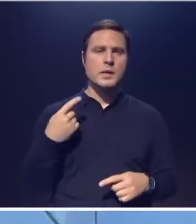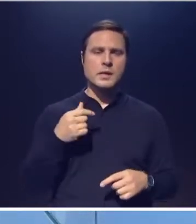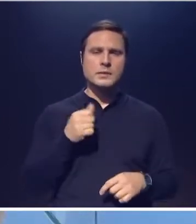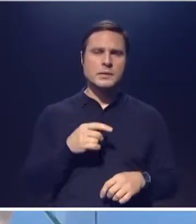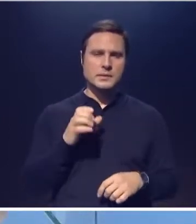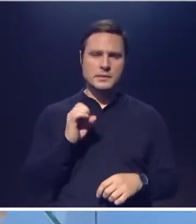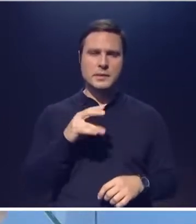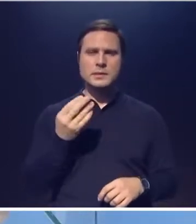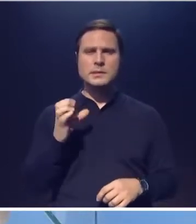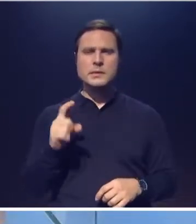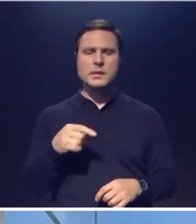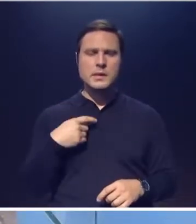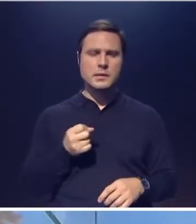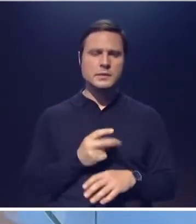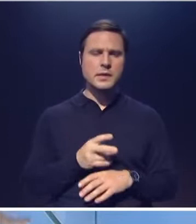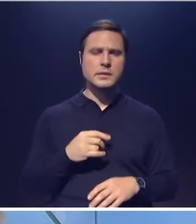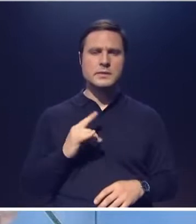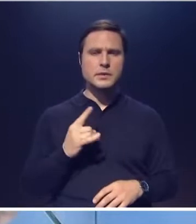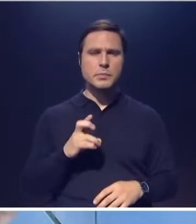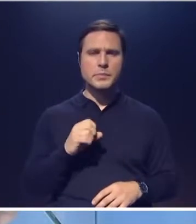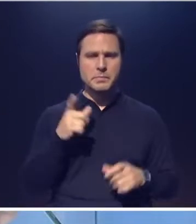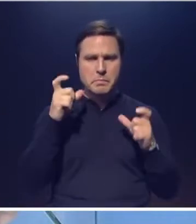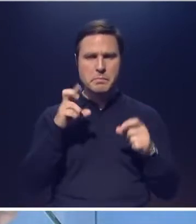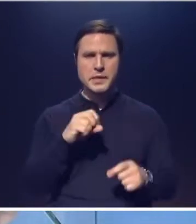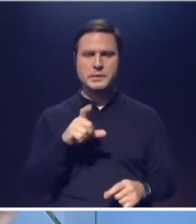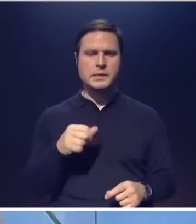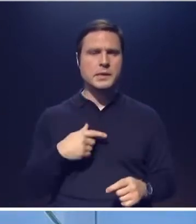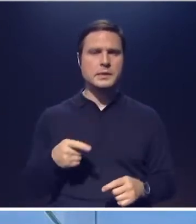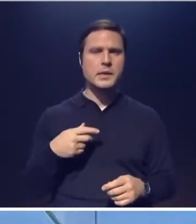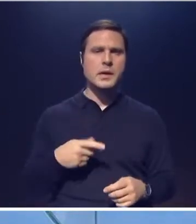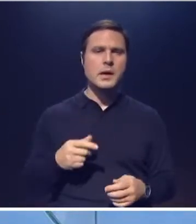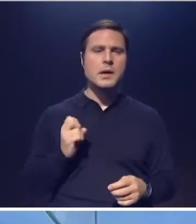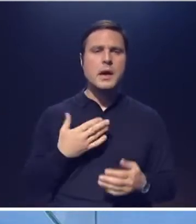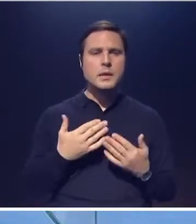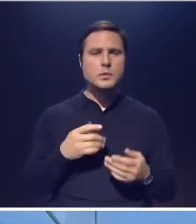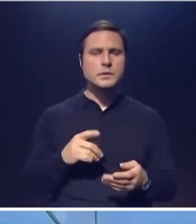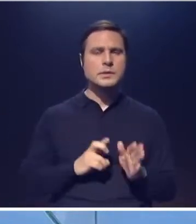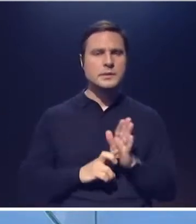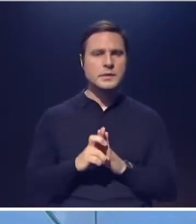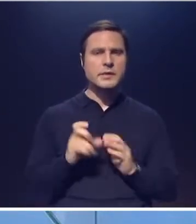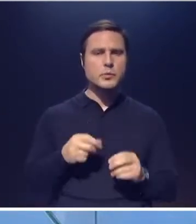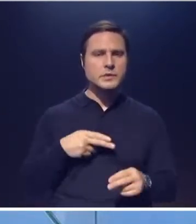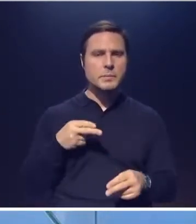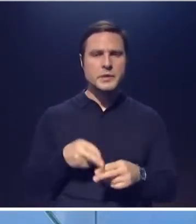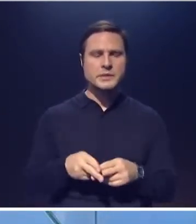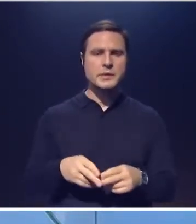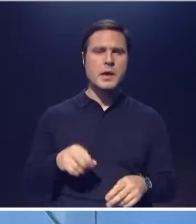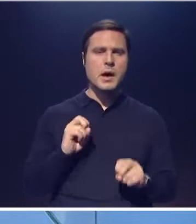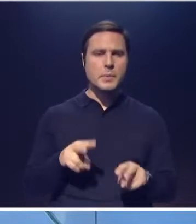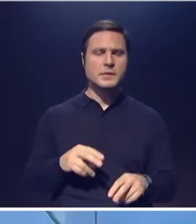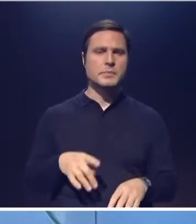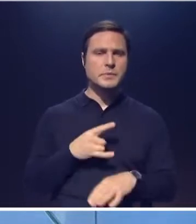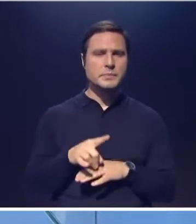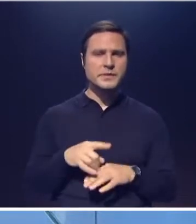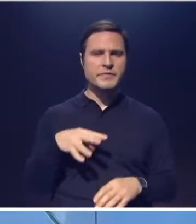ребенка беса. Самовольные экзорцисты явление не новое. Как к этому относится церковь и можно ли пресечь опасные псевдодуховные